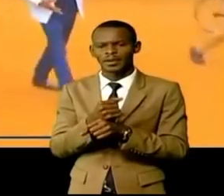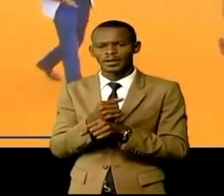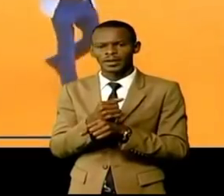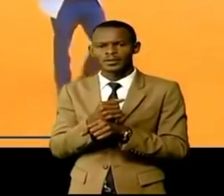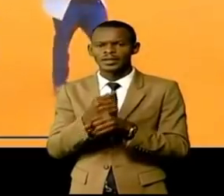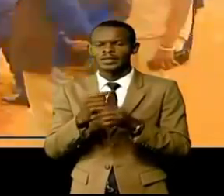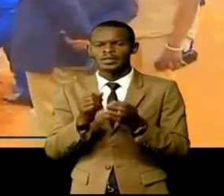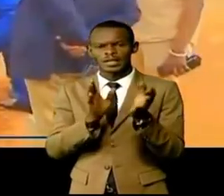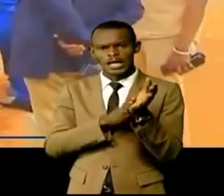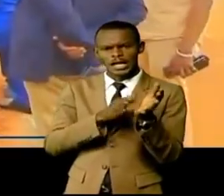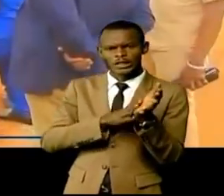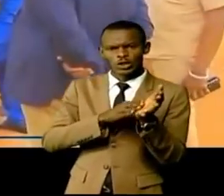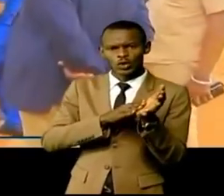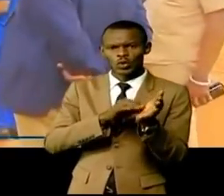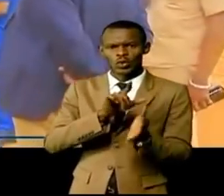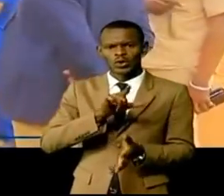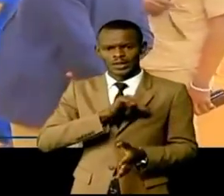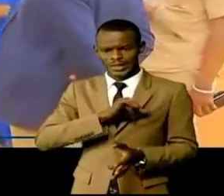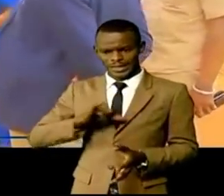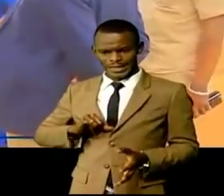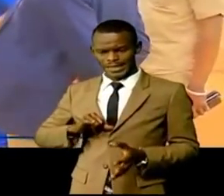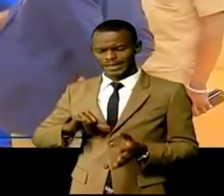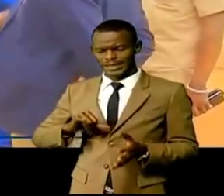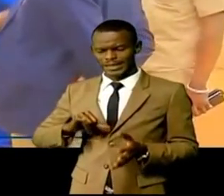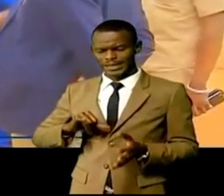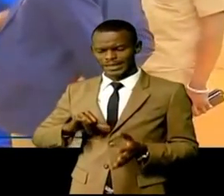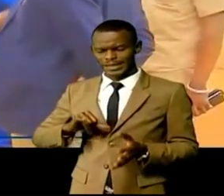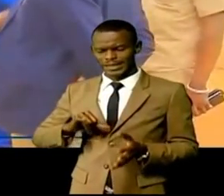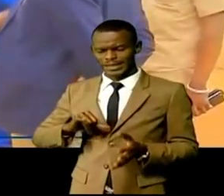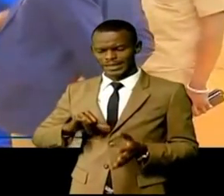et dès la base prolongée sont en plein chantier. Le rechargement...